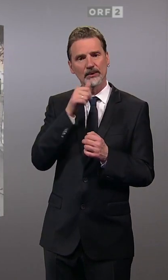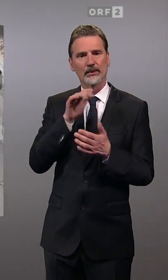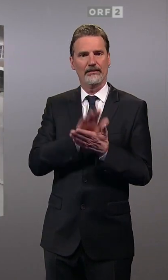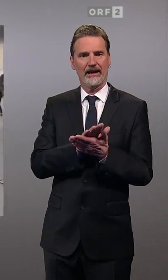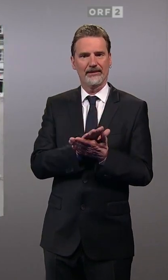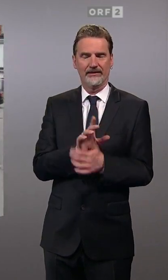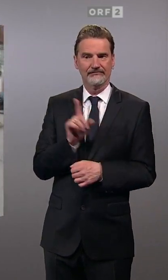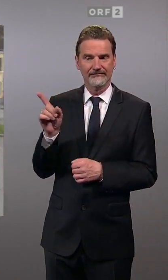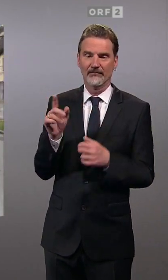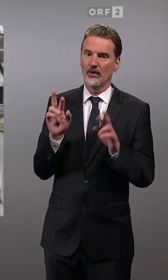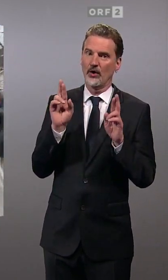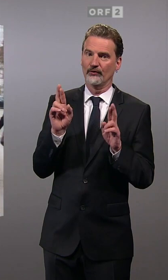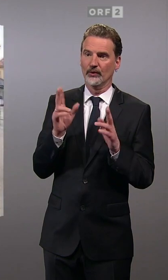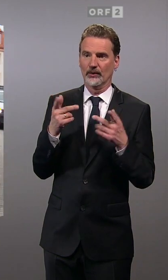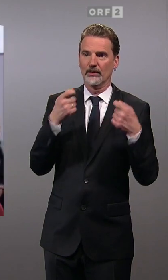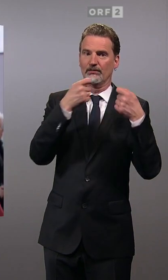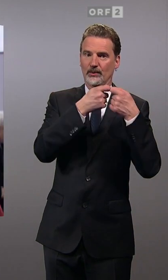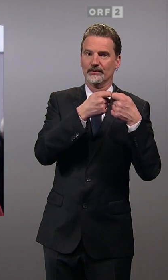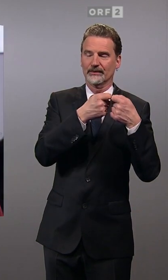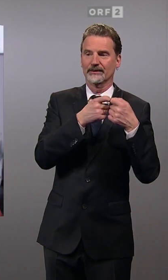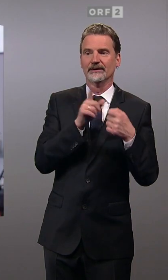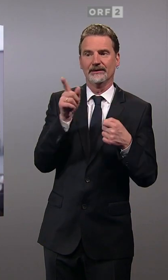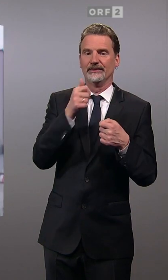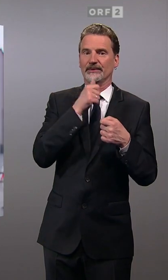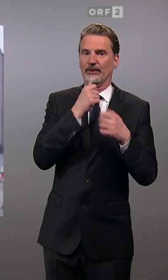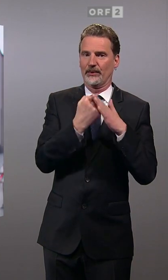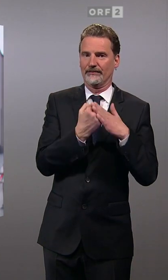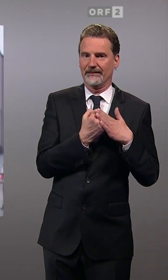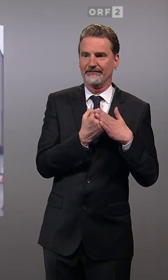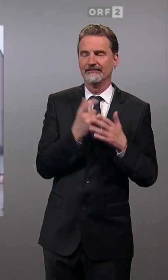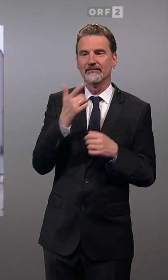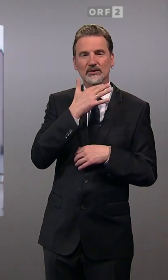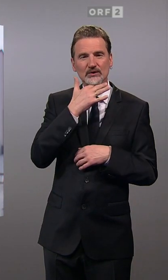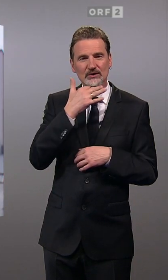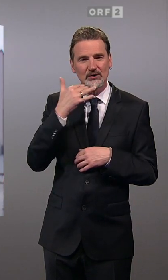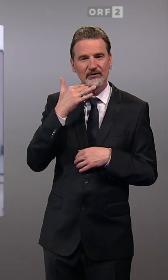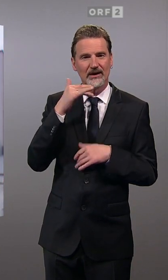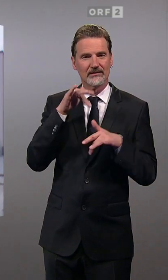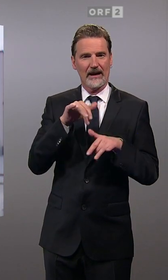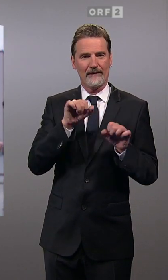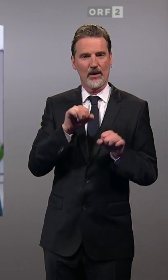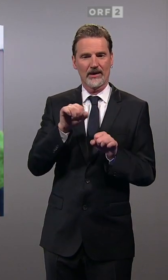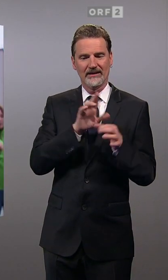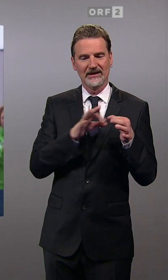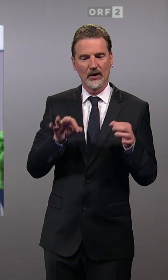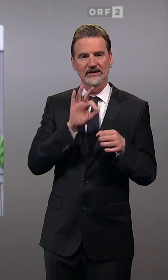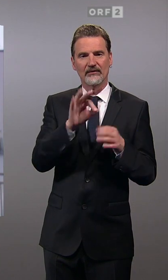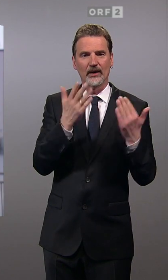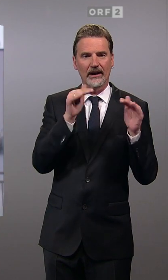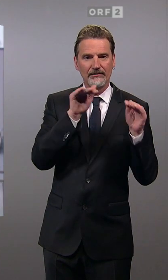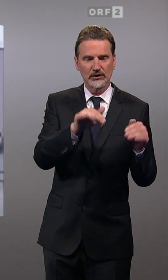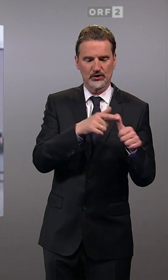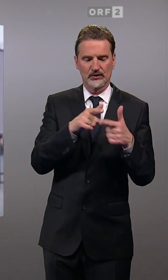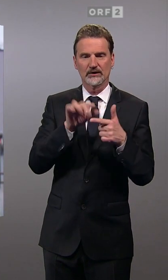Hoffnungsträgerin im Bund. Was wichtig ist, dass in einem Land, so viel Potenzial hat für Klimaschutz, so viel Potenzial hat für die